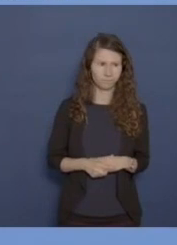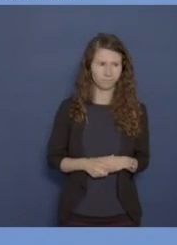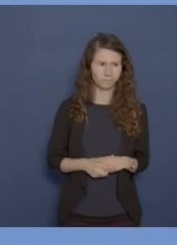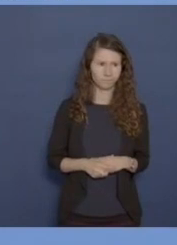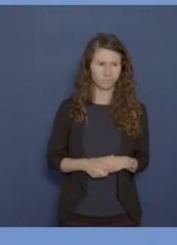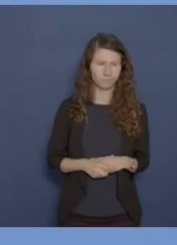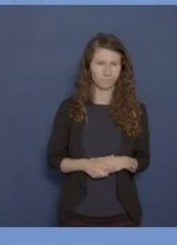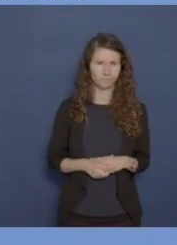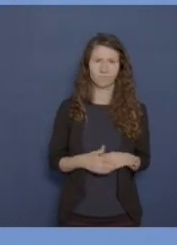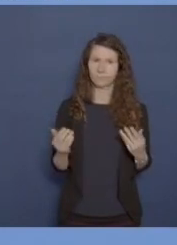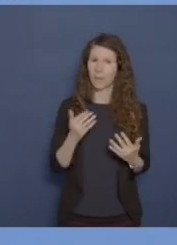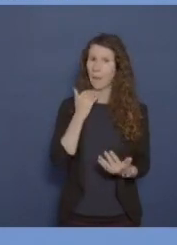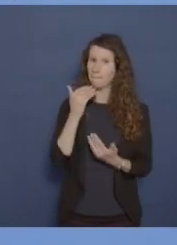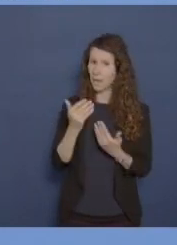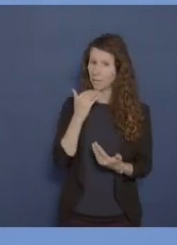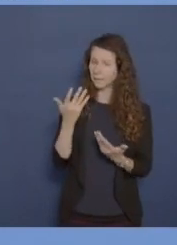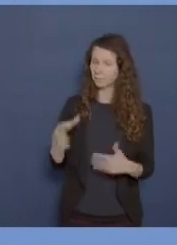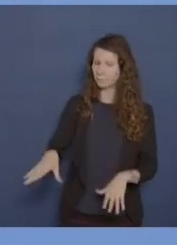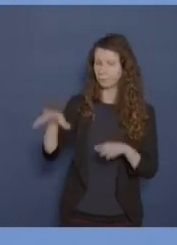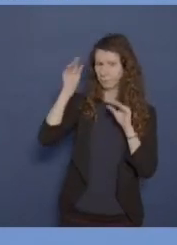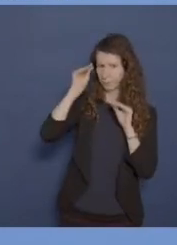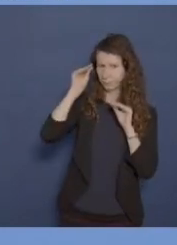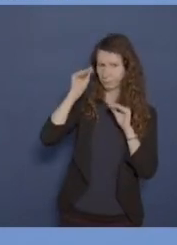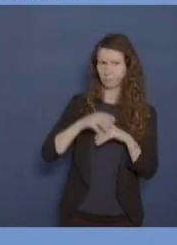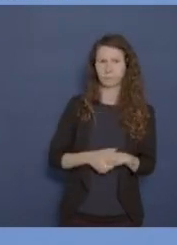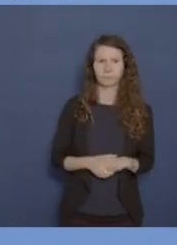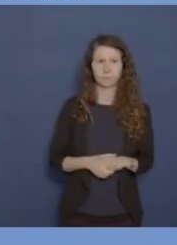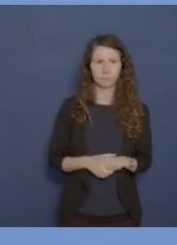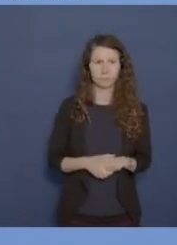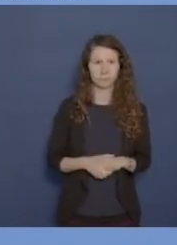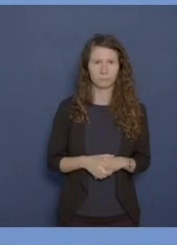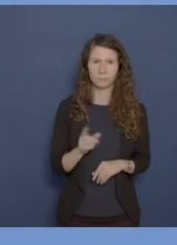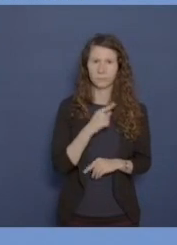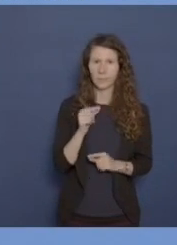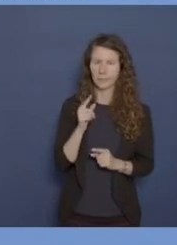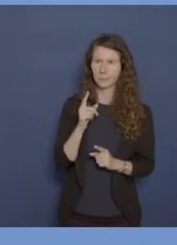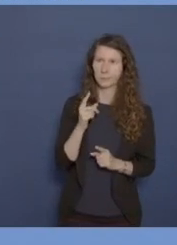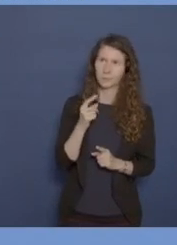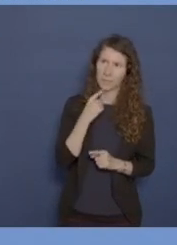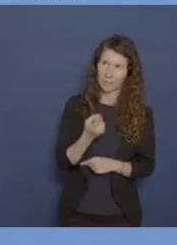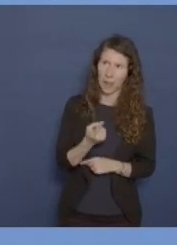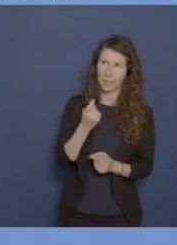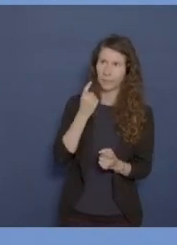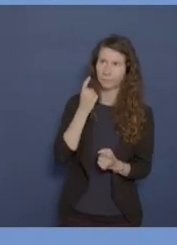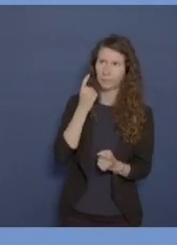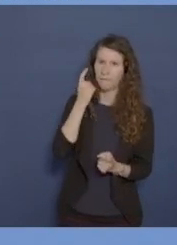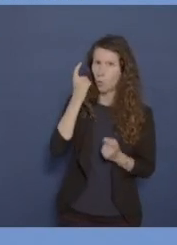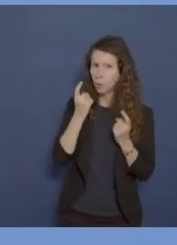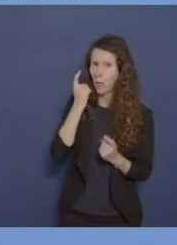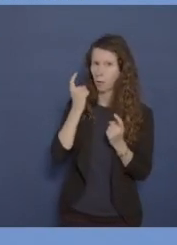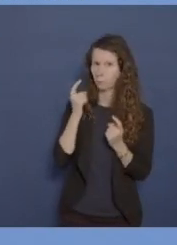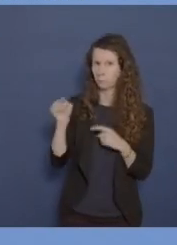Also wir haben die Berichterstattung zur Kenntnis genommen und auch mit etwas Verwunderung, so will ich sagen, die dort zitierten